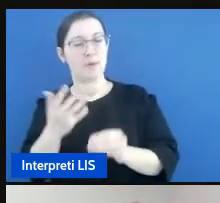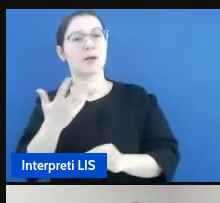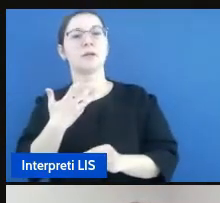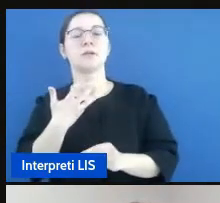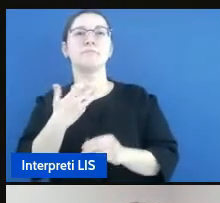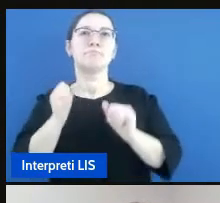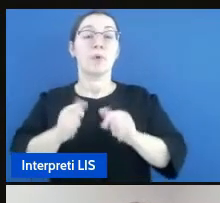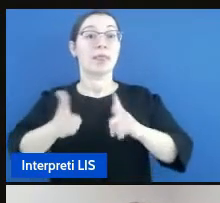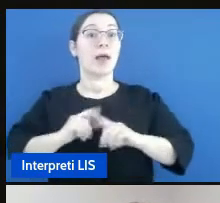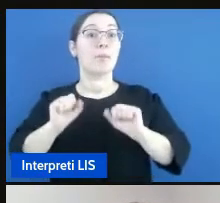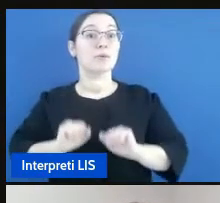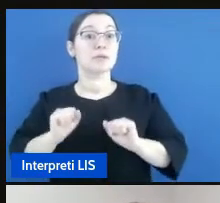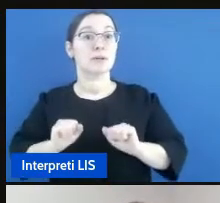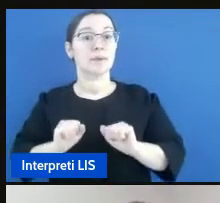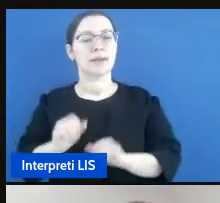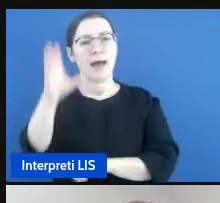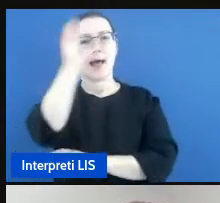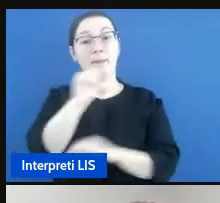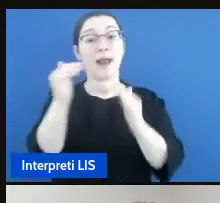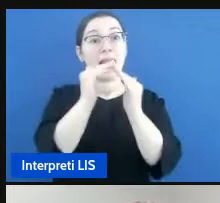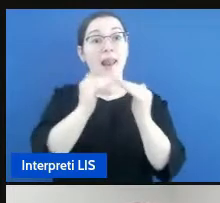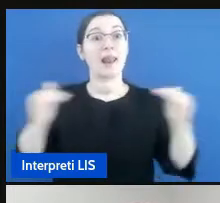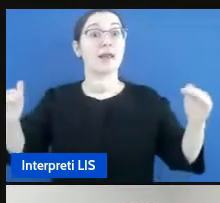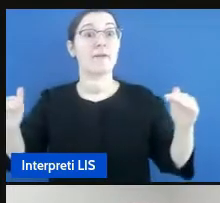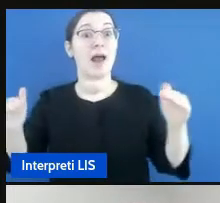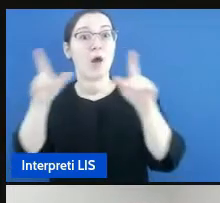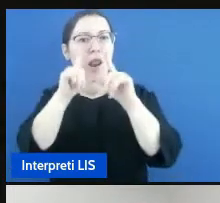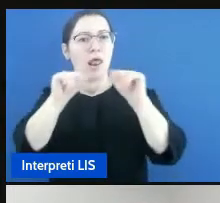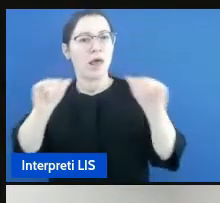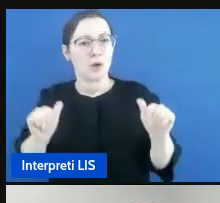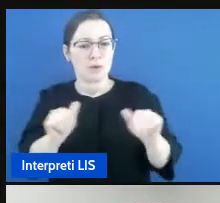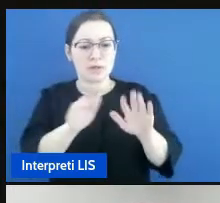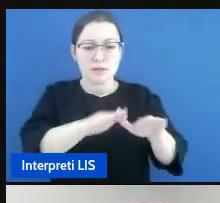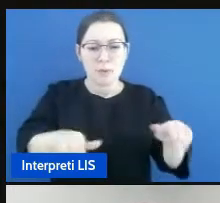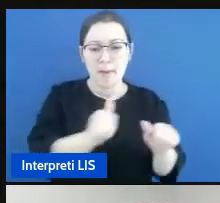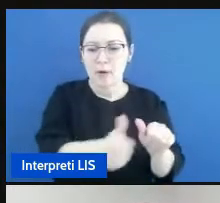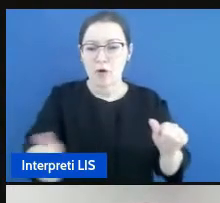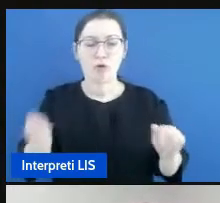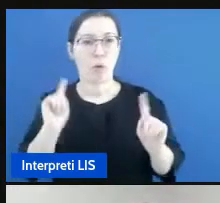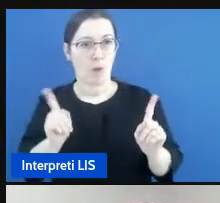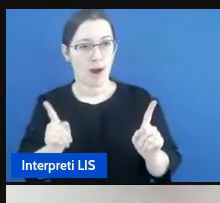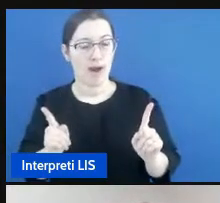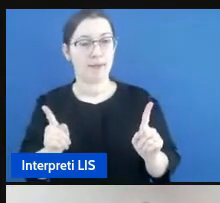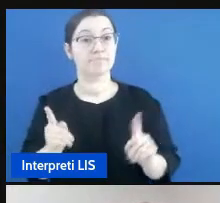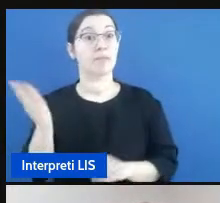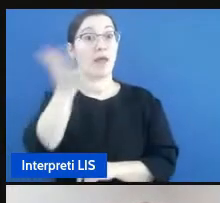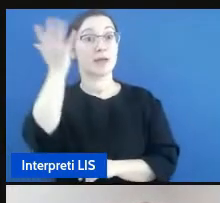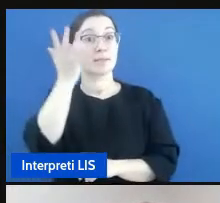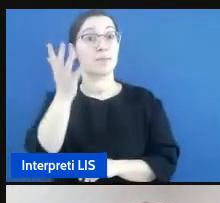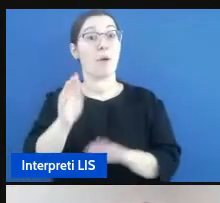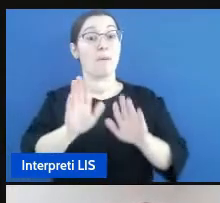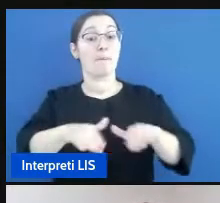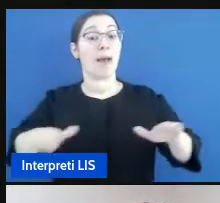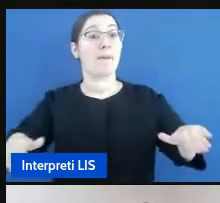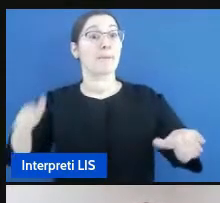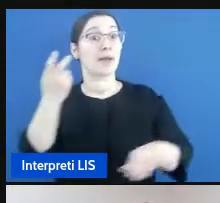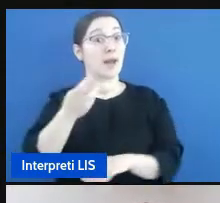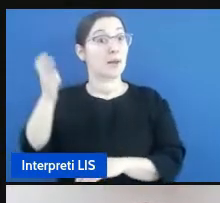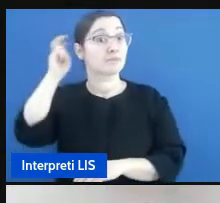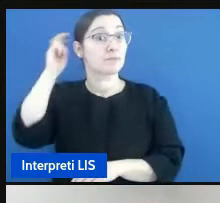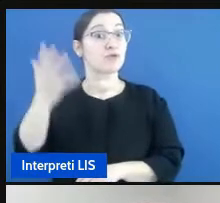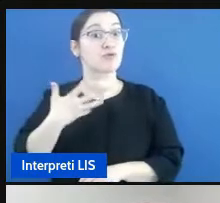ogni partecipante in generale i bambini con impianto cocleare hanno avuto il punteggio migliore